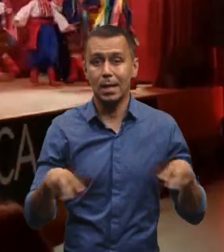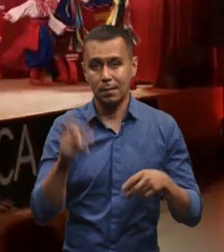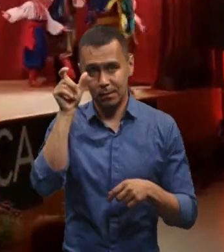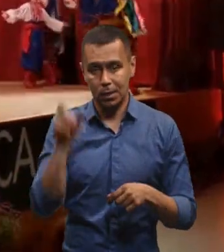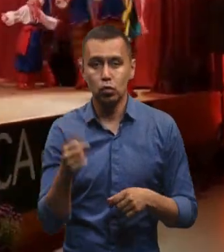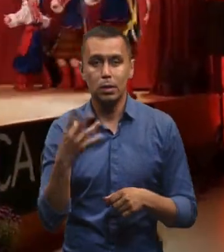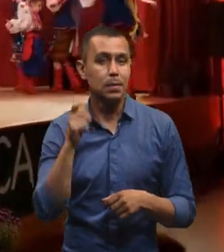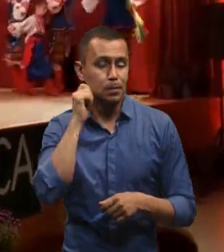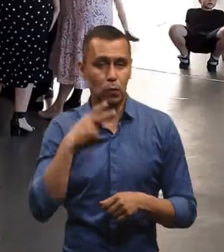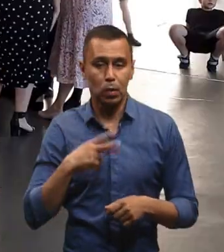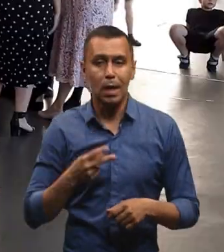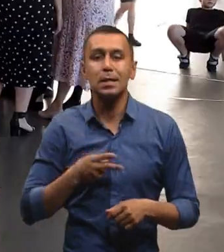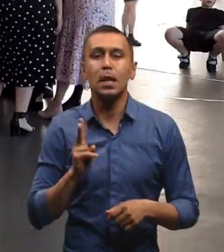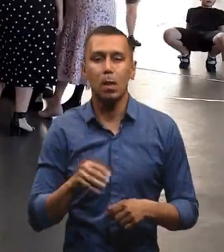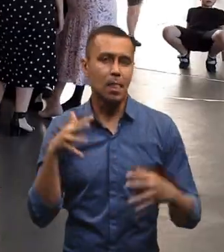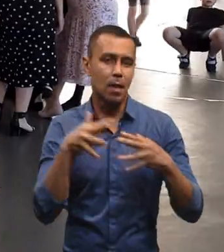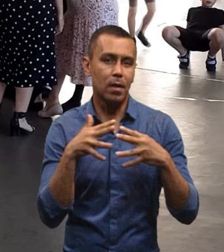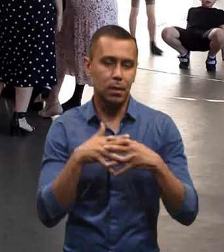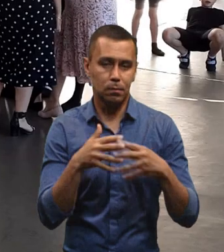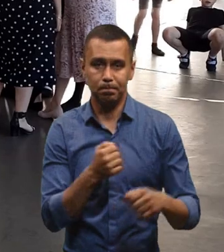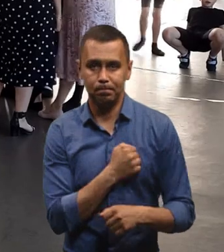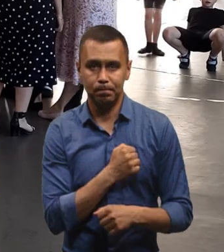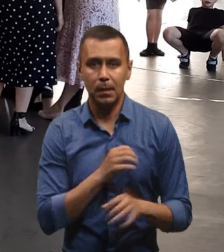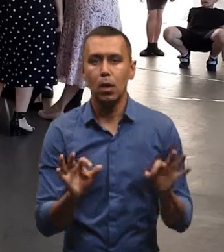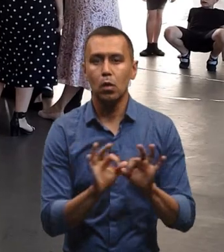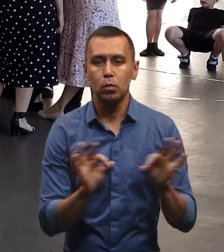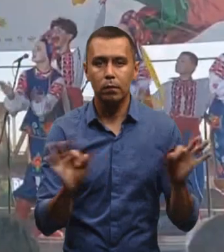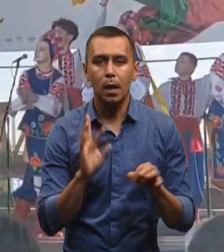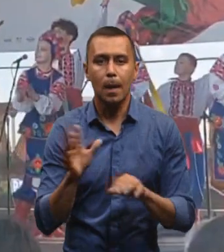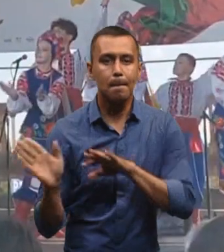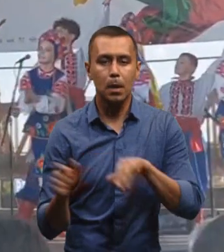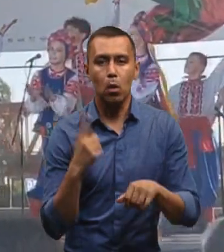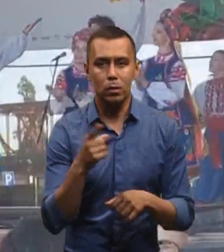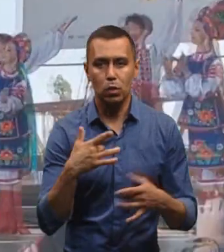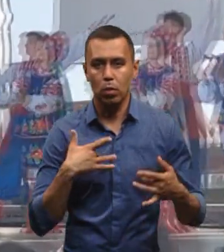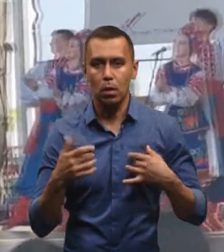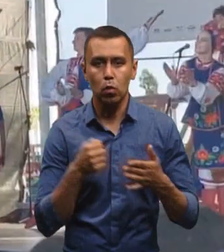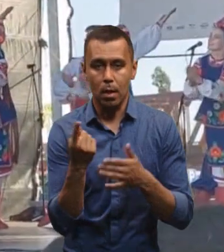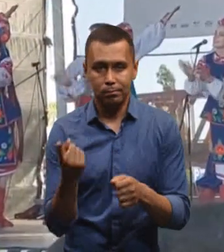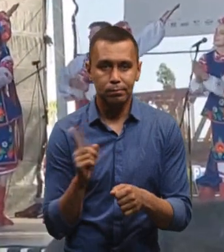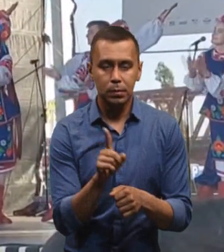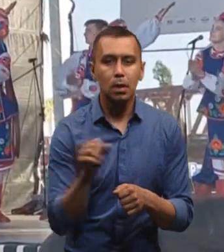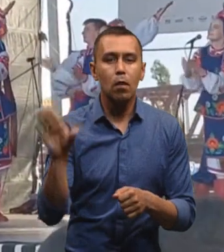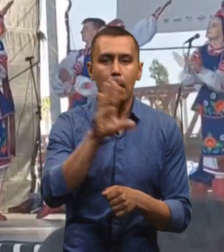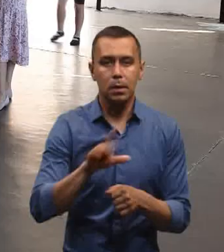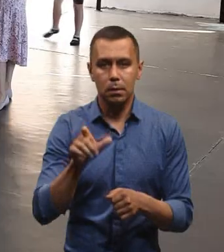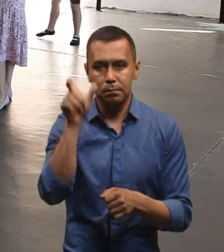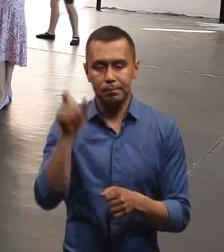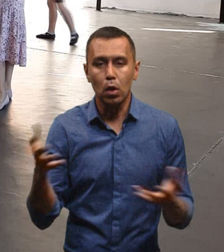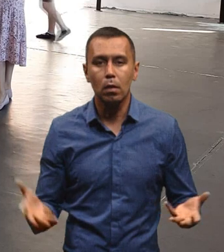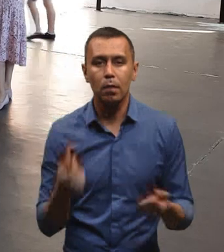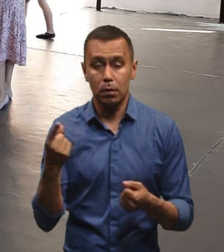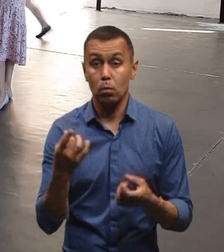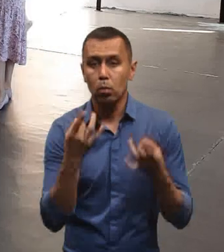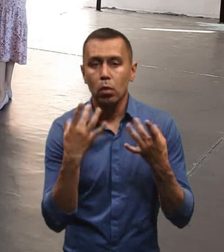14-річна донька, загиблого на війні Юрія Морави Софія, розповідає, як після одного з концертів до неї підійшов європейський рятувальник. Він